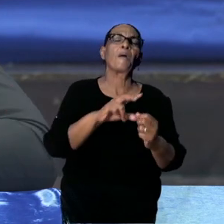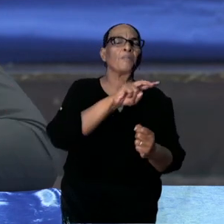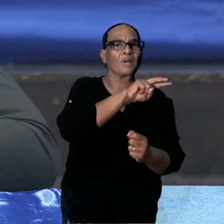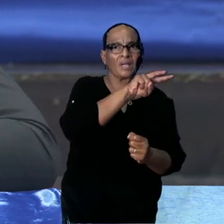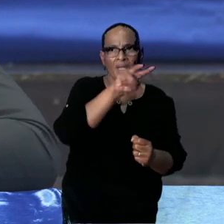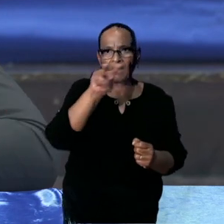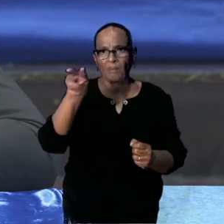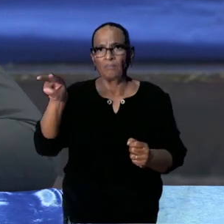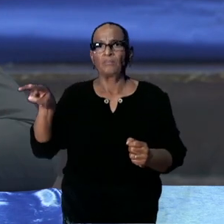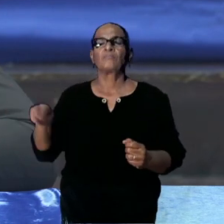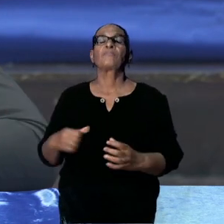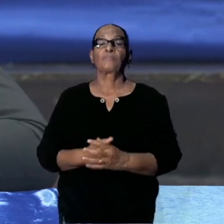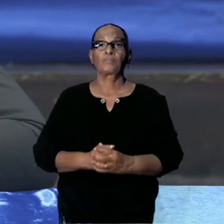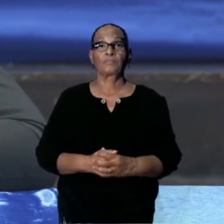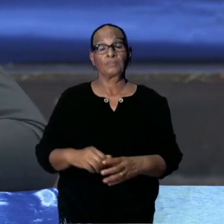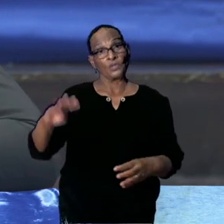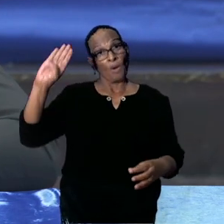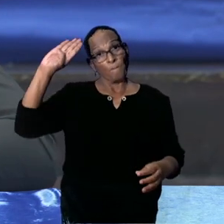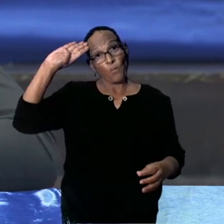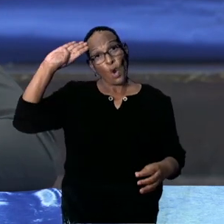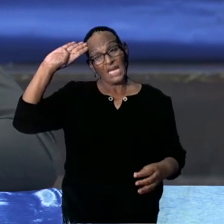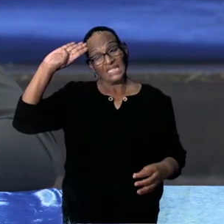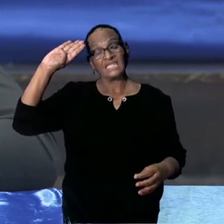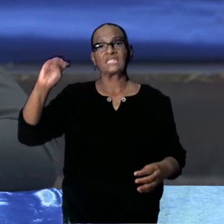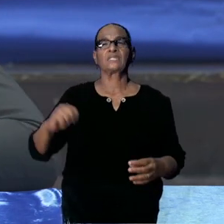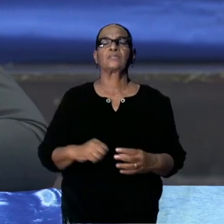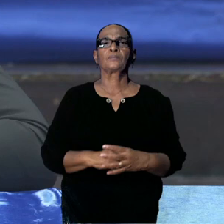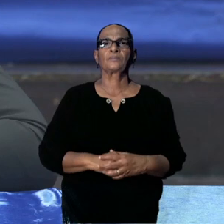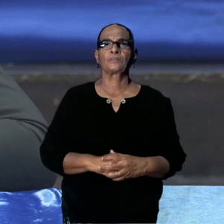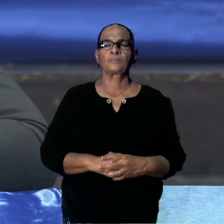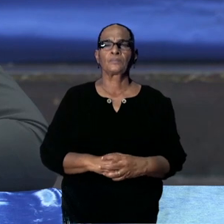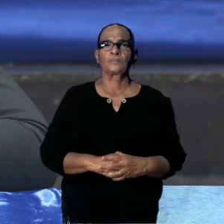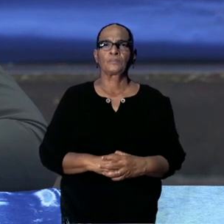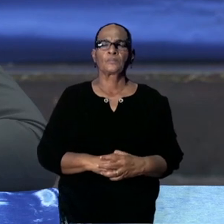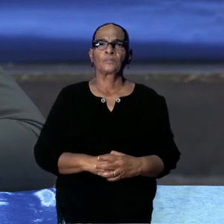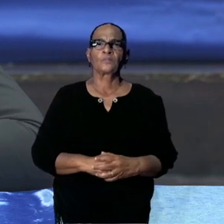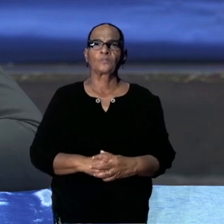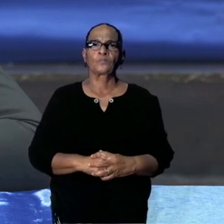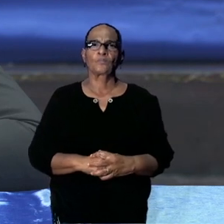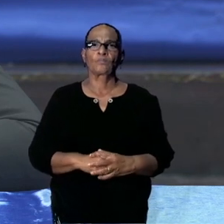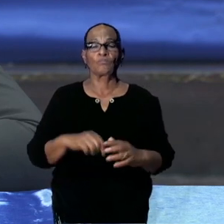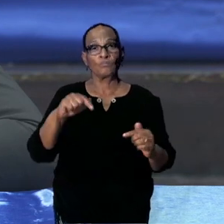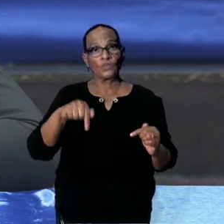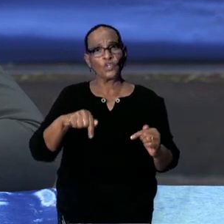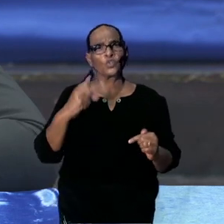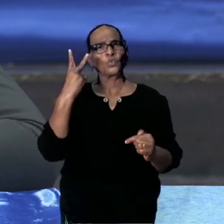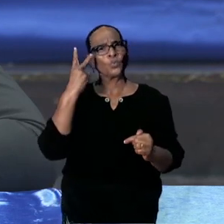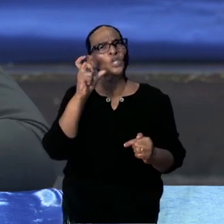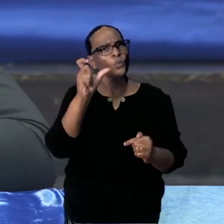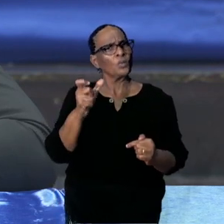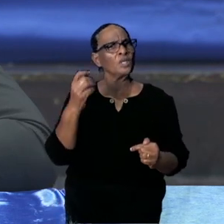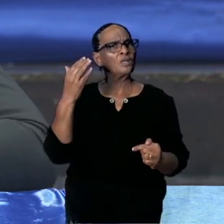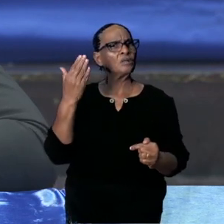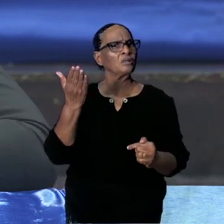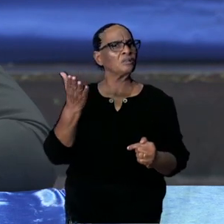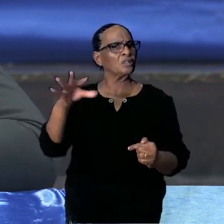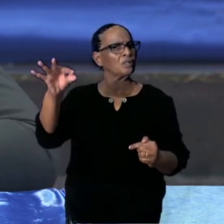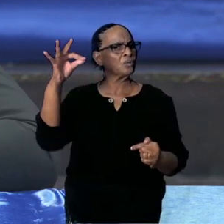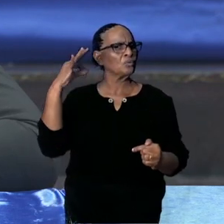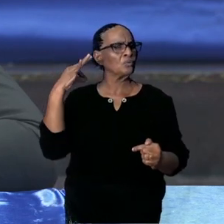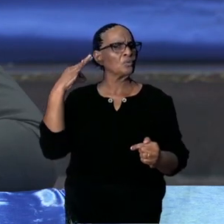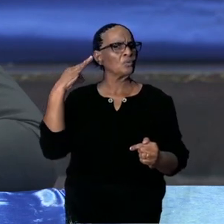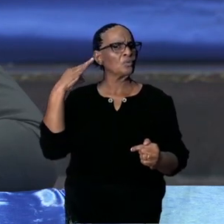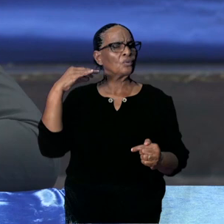Vanwege de politie is er, ik denk twee weken terug, hadden we een post.